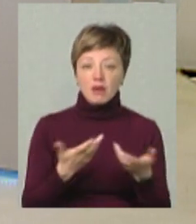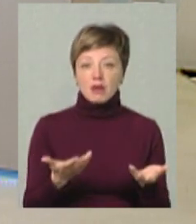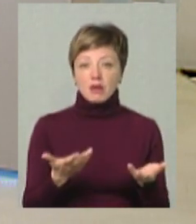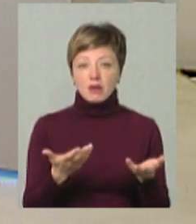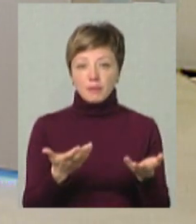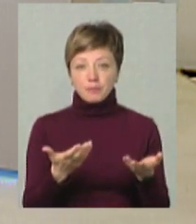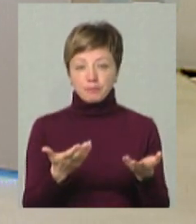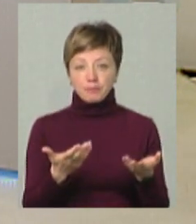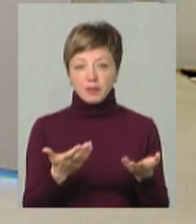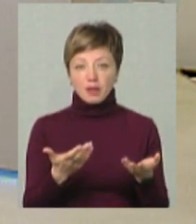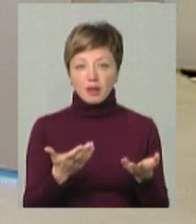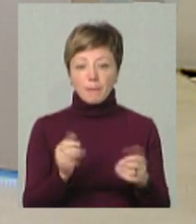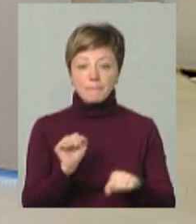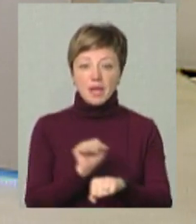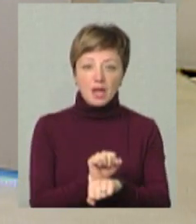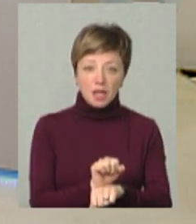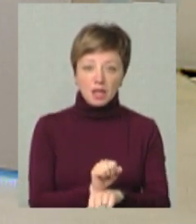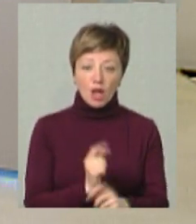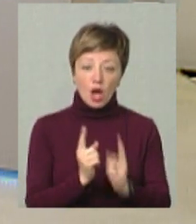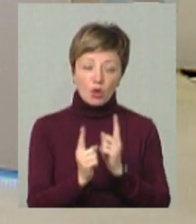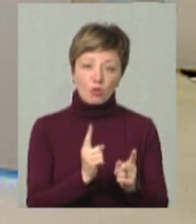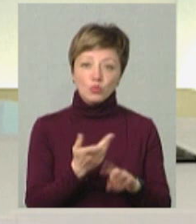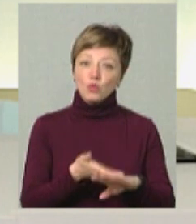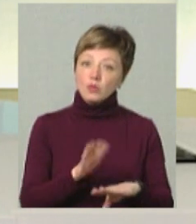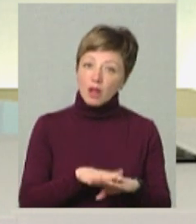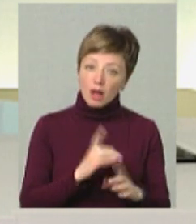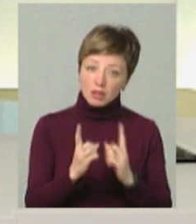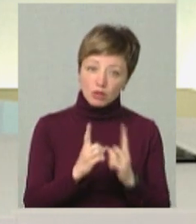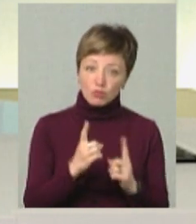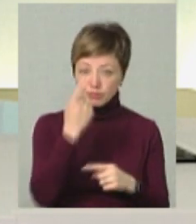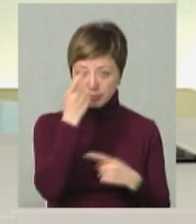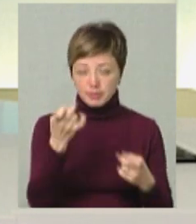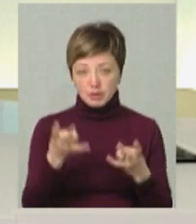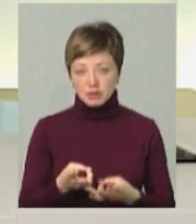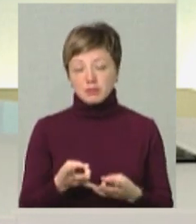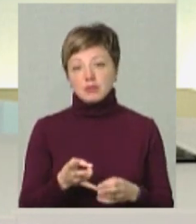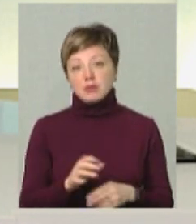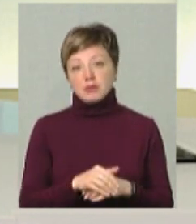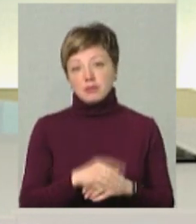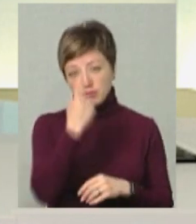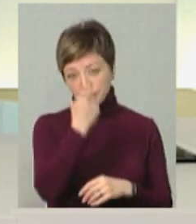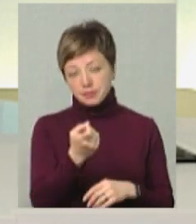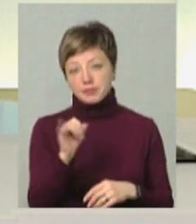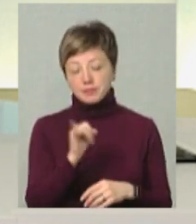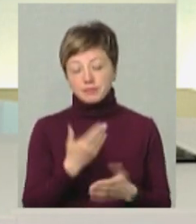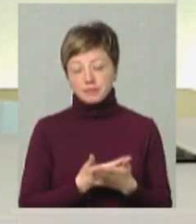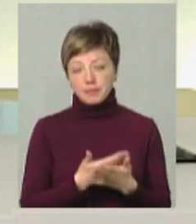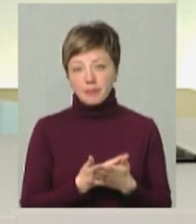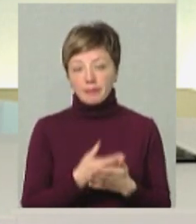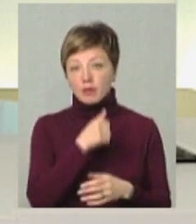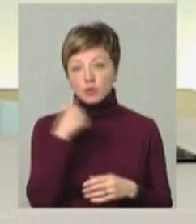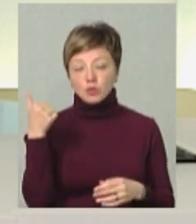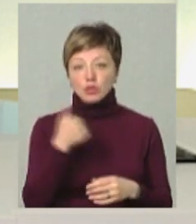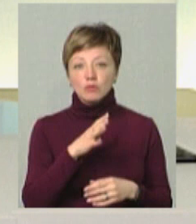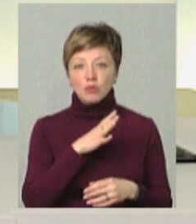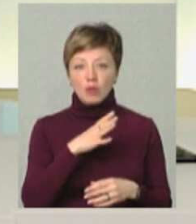саме аварії, чи якесь перекриття руху, чи ускладнення руху, знову таки, чи, наприклад, на минулому тижні